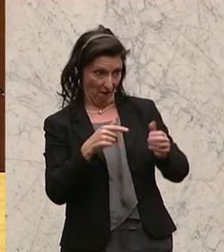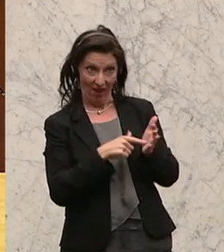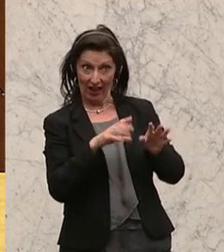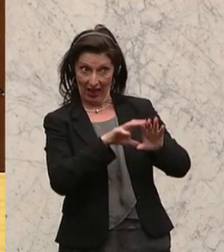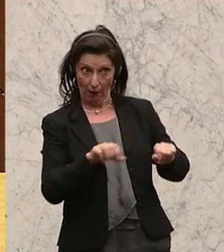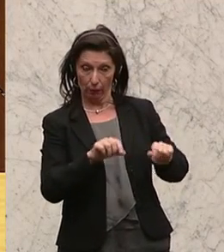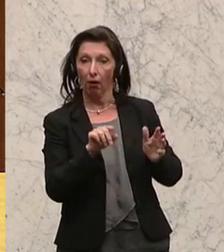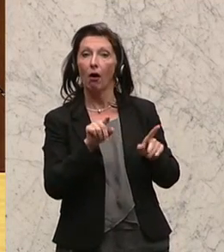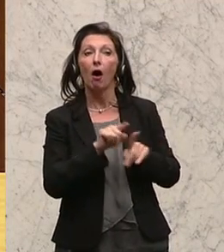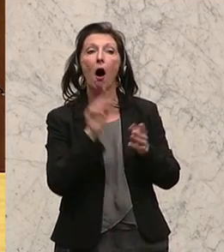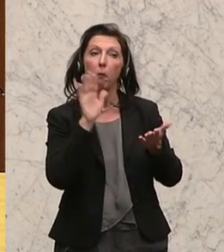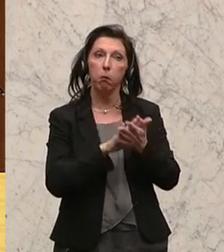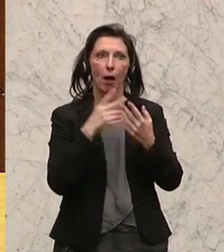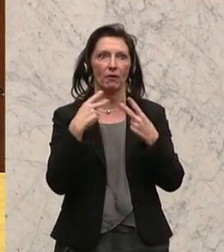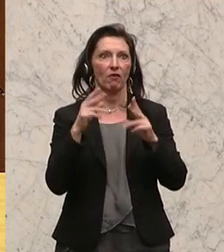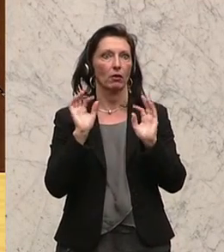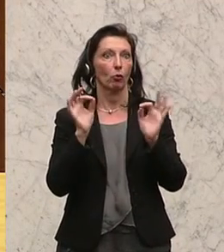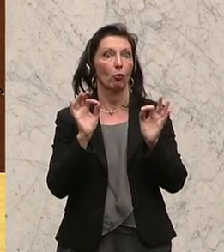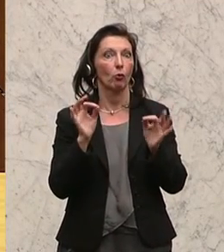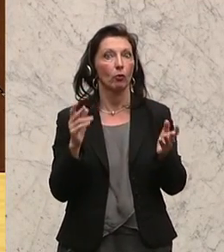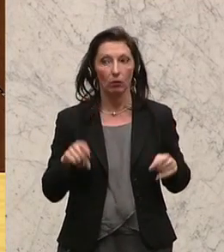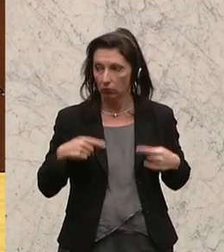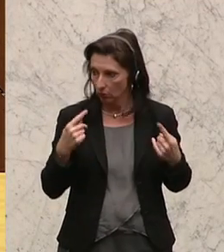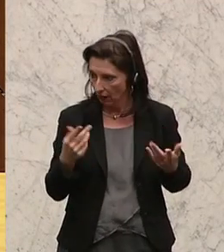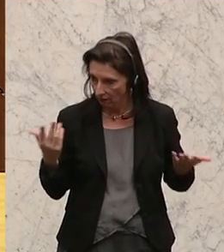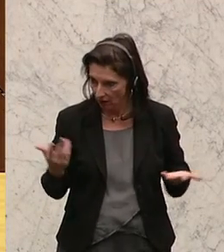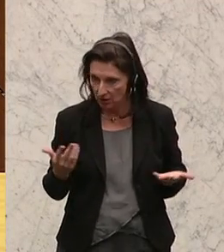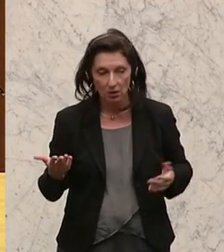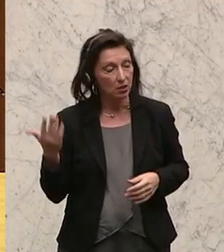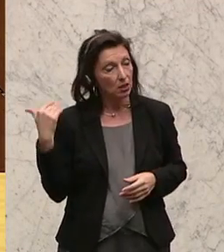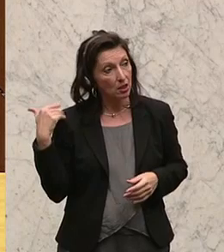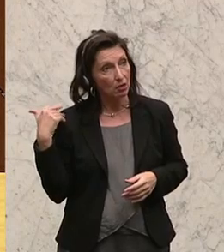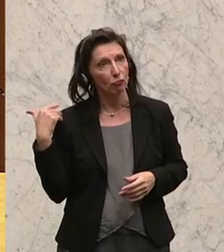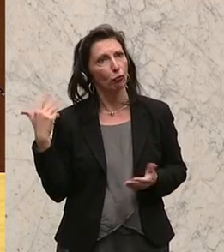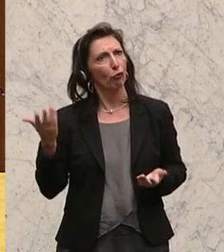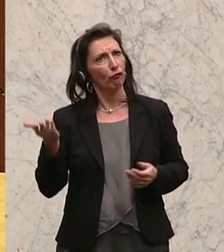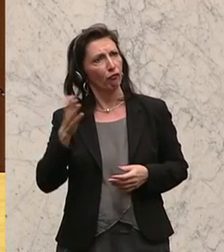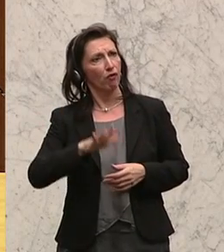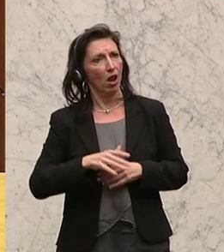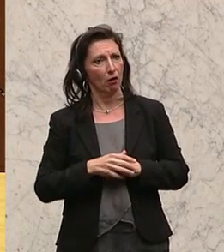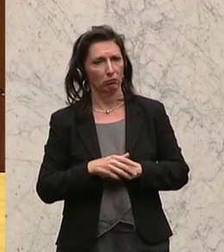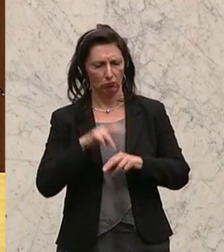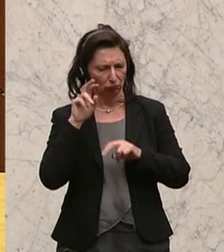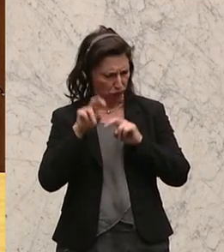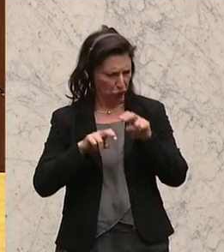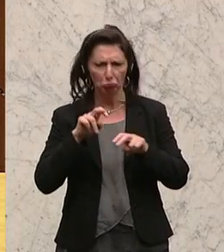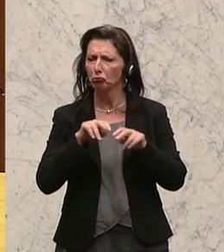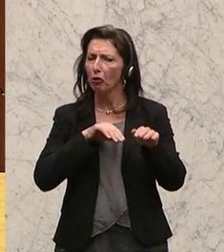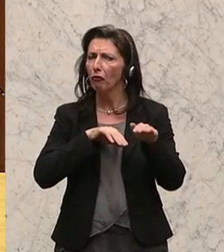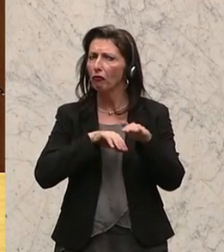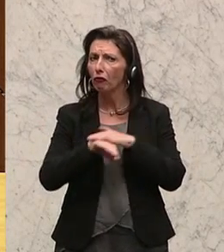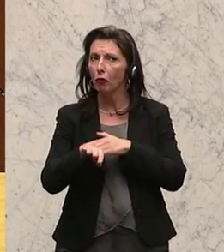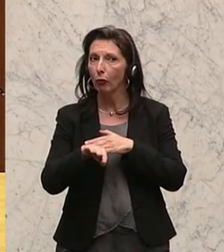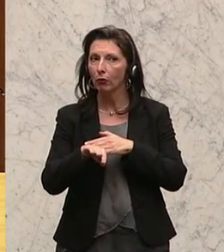Aber das läuft darauf hinaus, dass vergangene Fälle von Steuerflucht nicht mehr